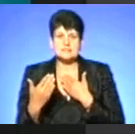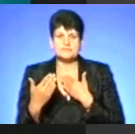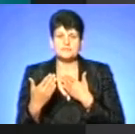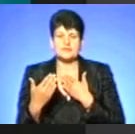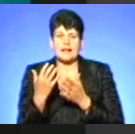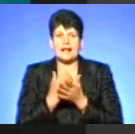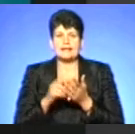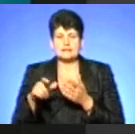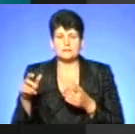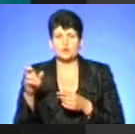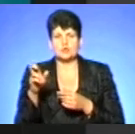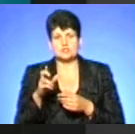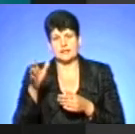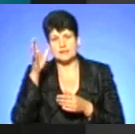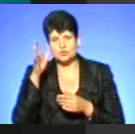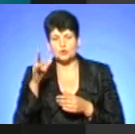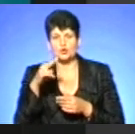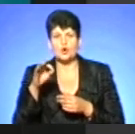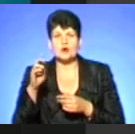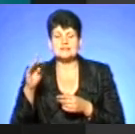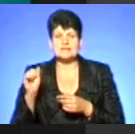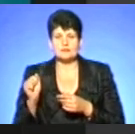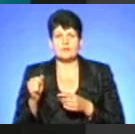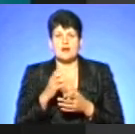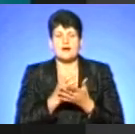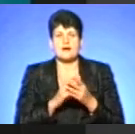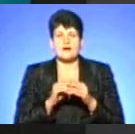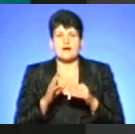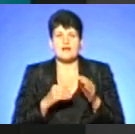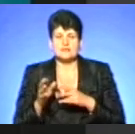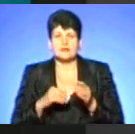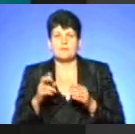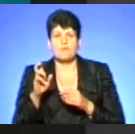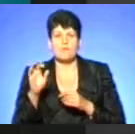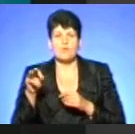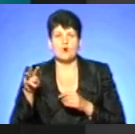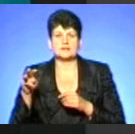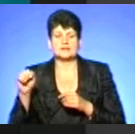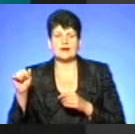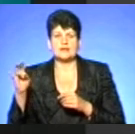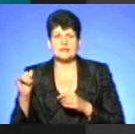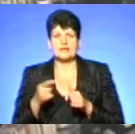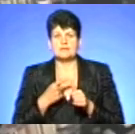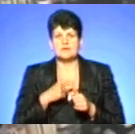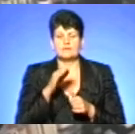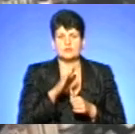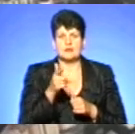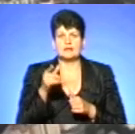Володимира Гнатюка, Любов'ю Шевчик. Зустрінемося на телеканалі ТТБ, як завжди, о 19.20.